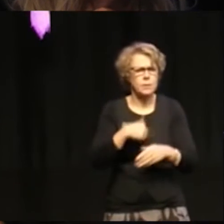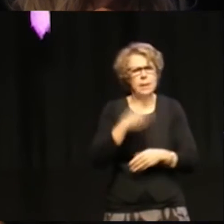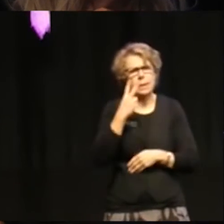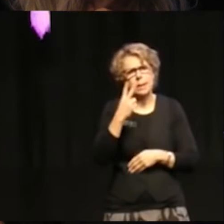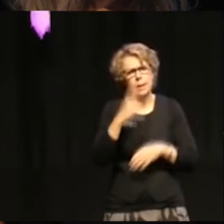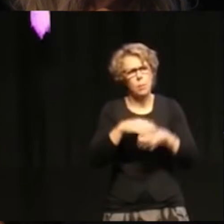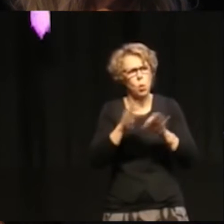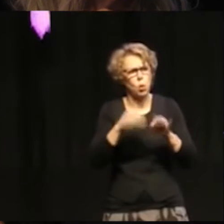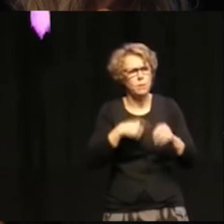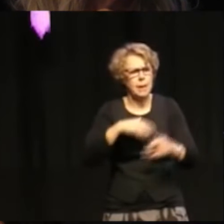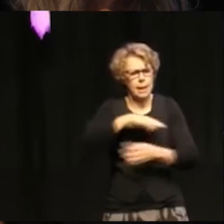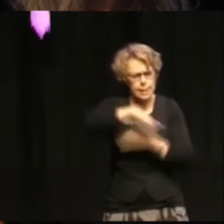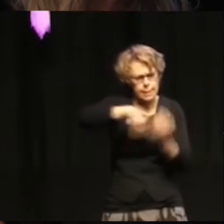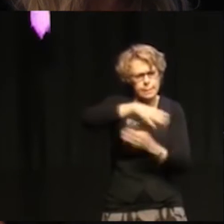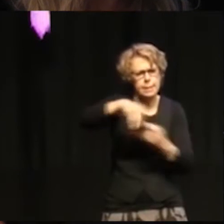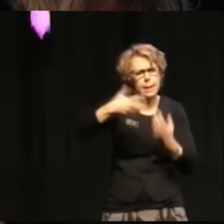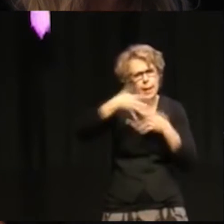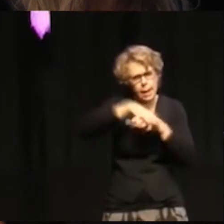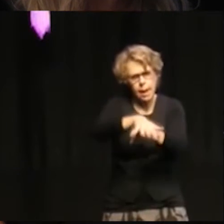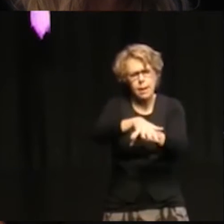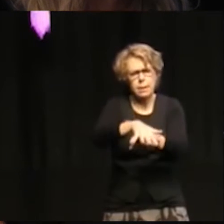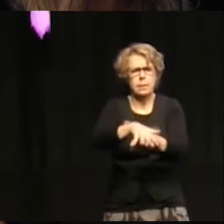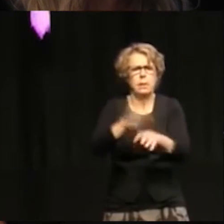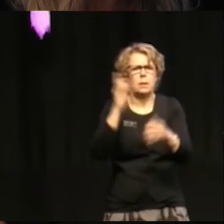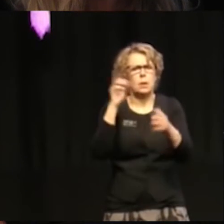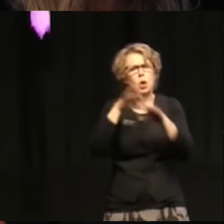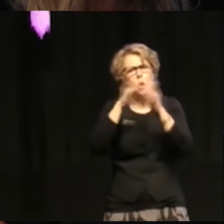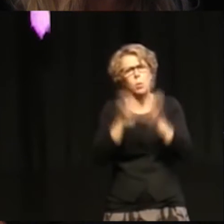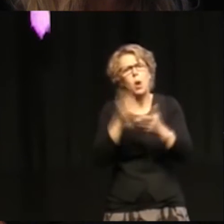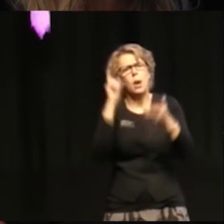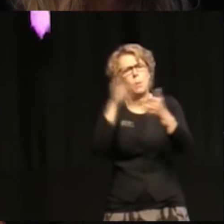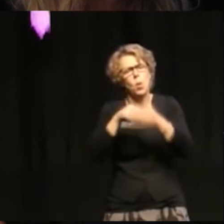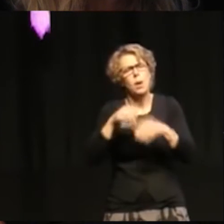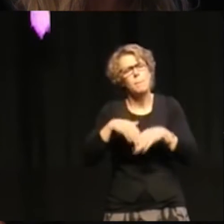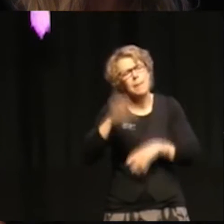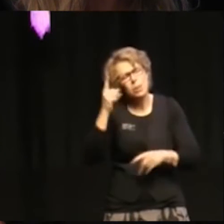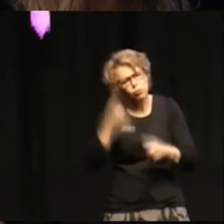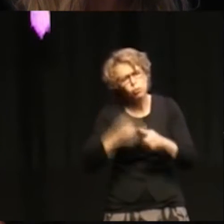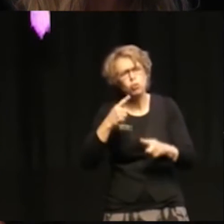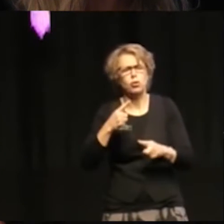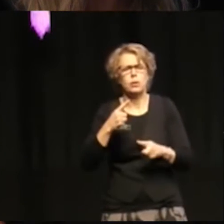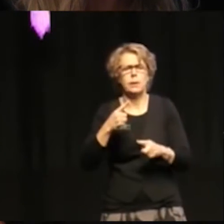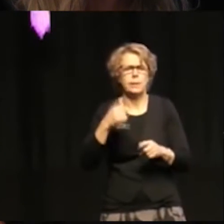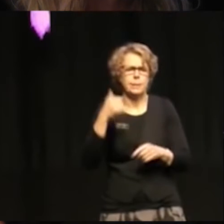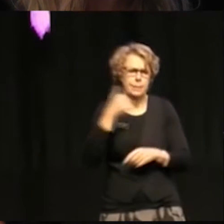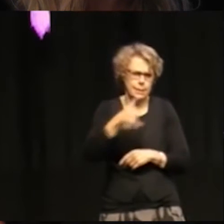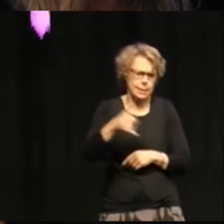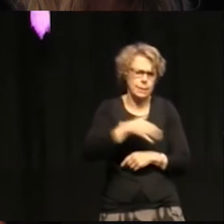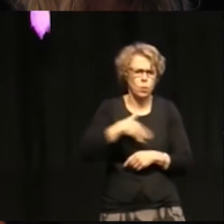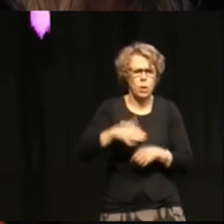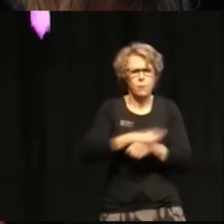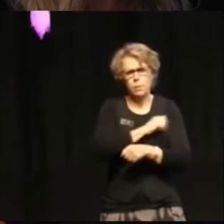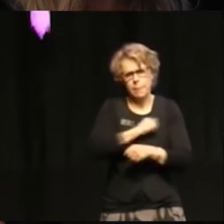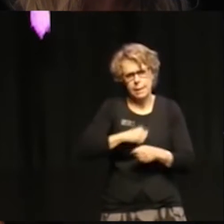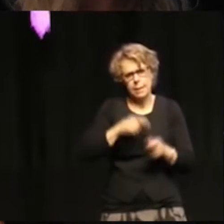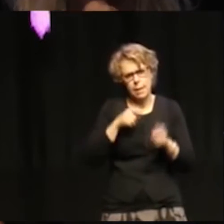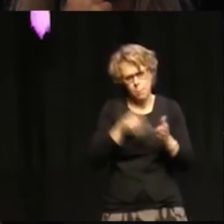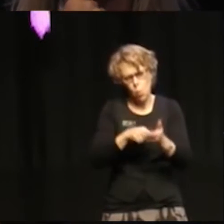på hur vi kan integrera de globala målen ännu tydligare i våra fullmäktigemål.